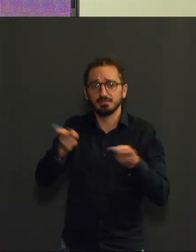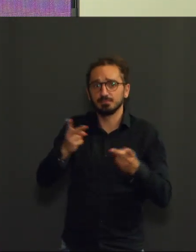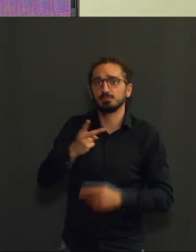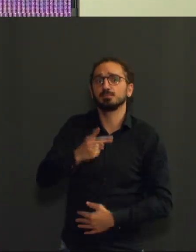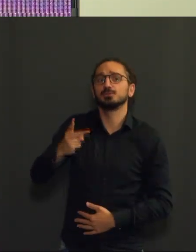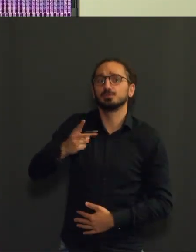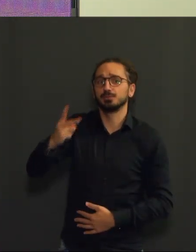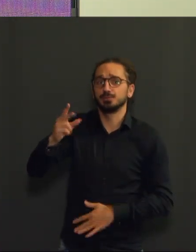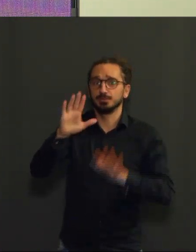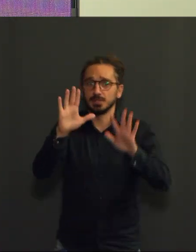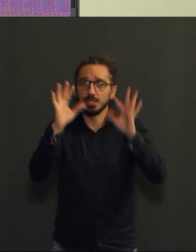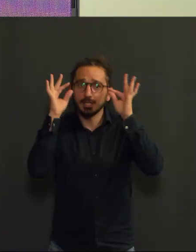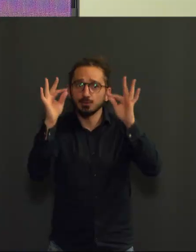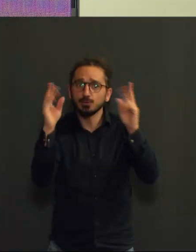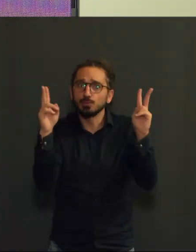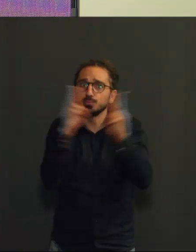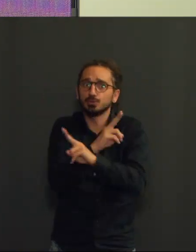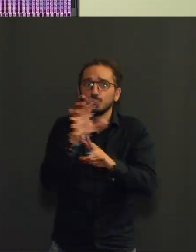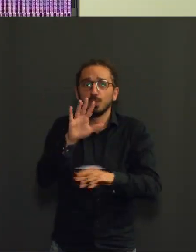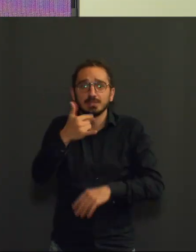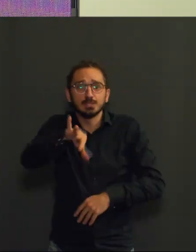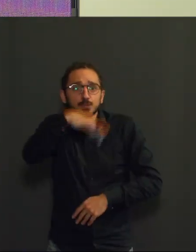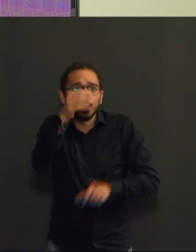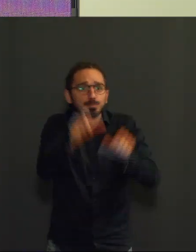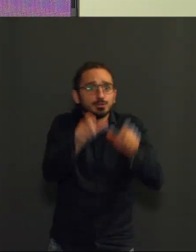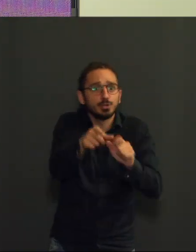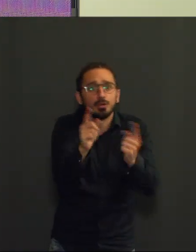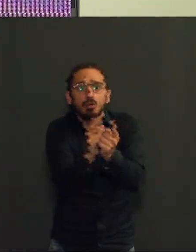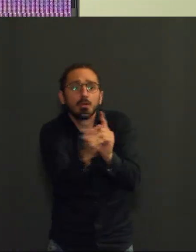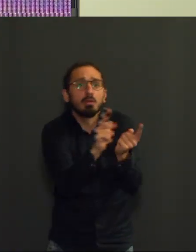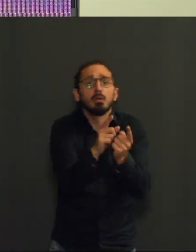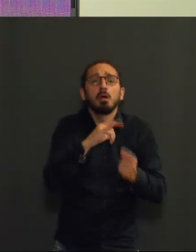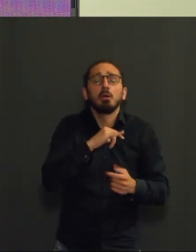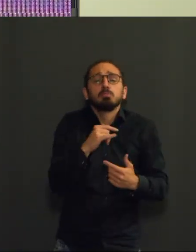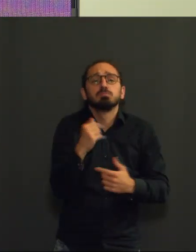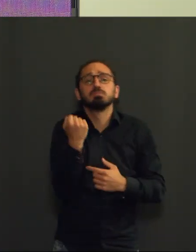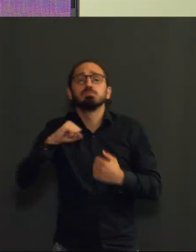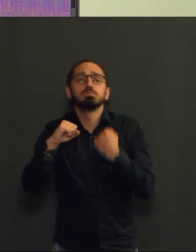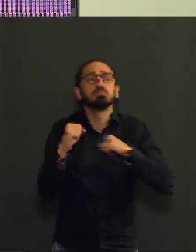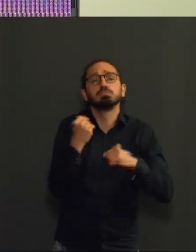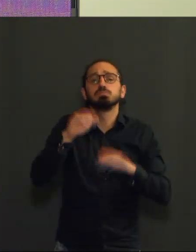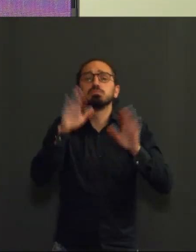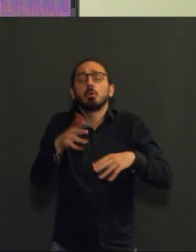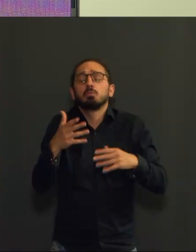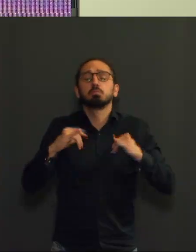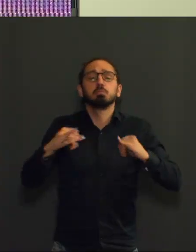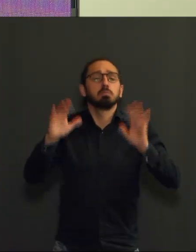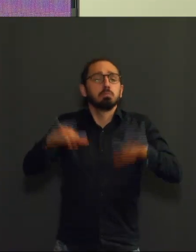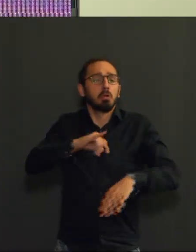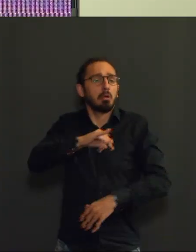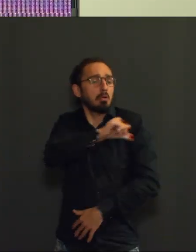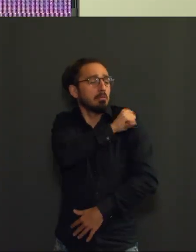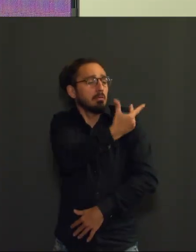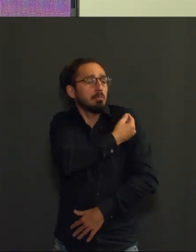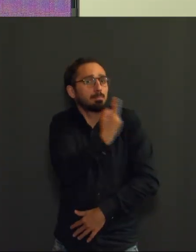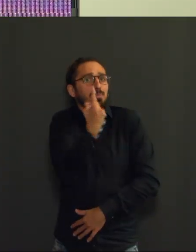un certain niveau, se fait de manière trop débridée, et si on pense trop vite tous qu'après une dose de vaccin, entre autres, on est protégé